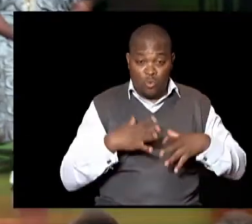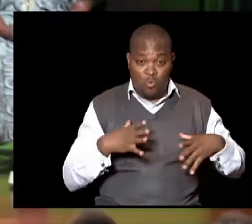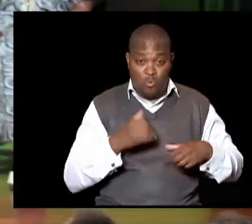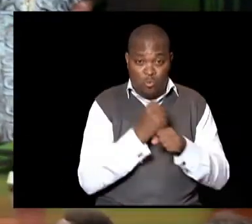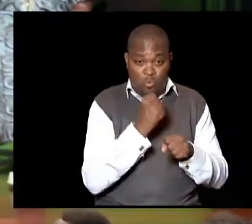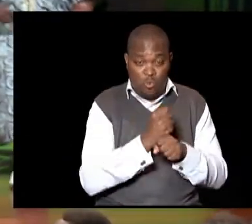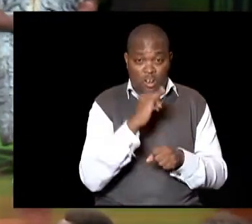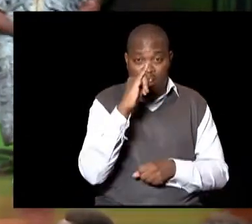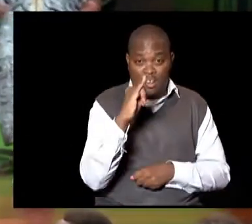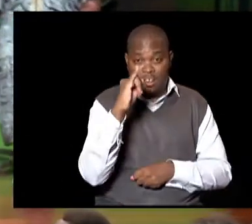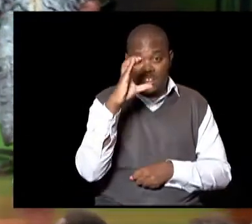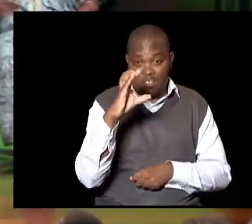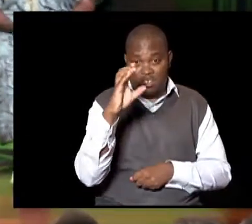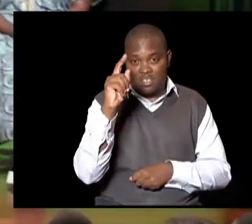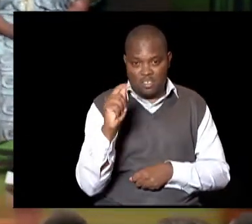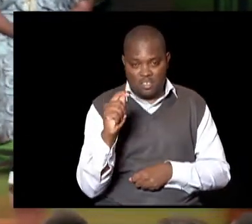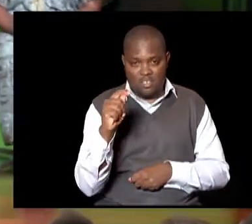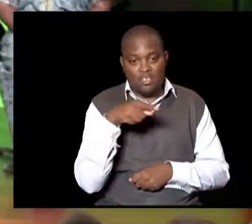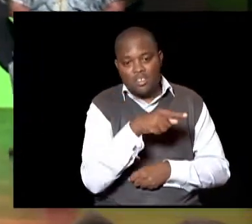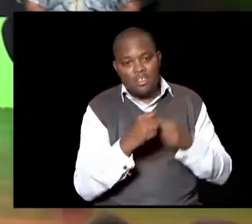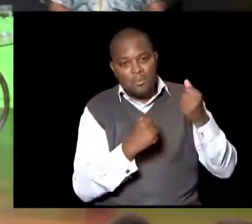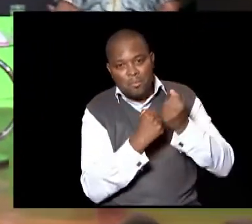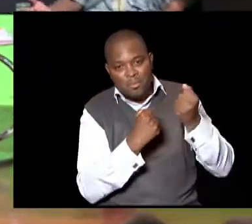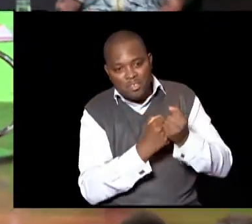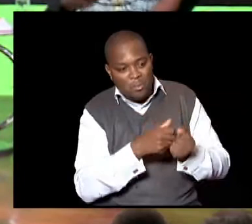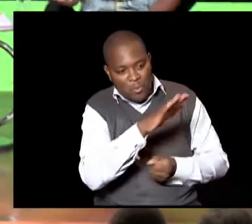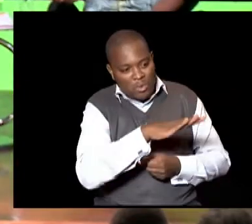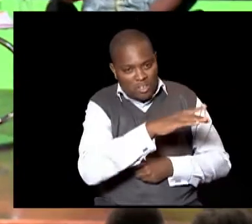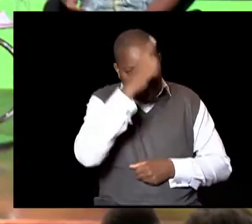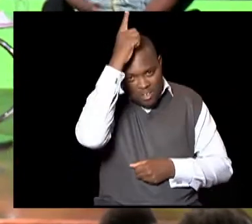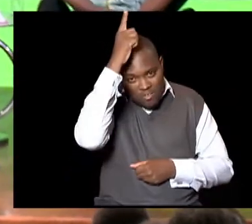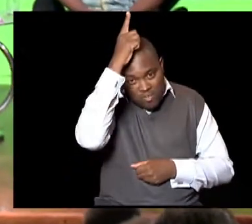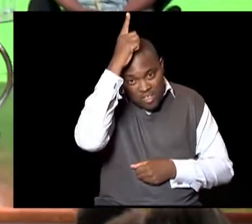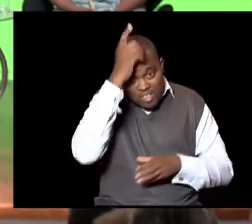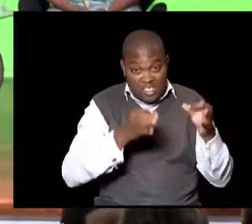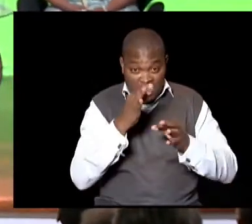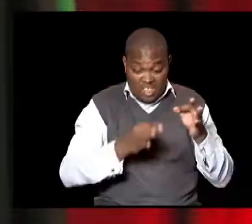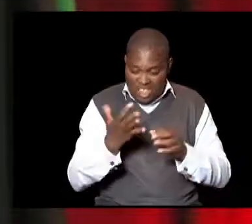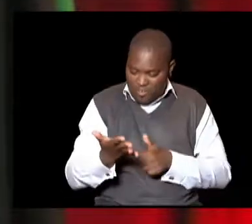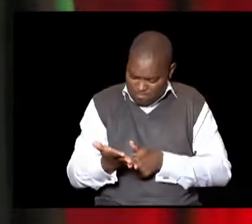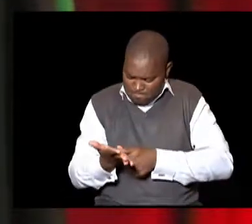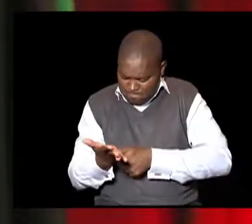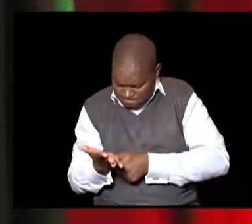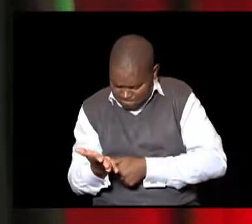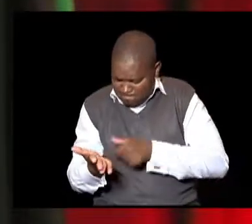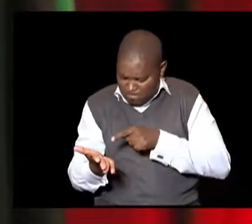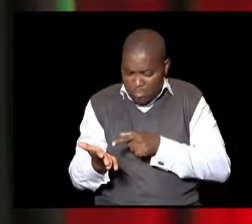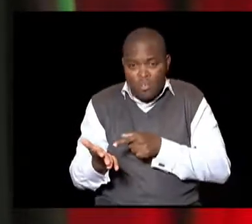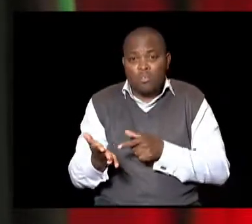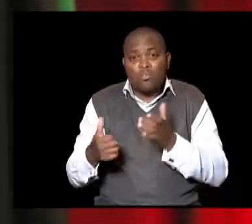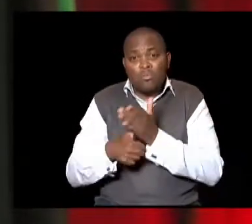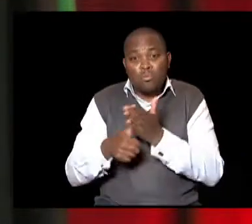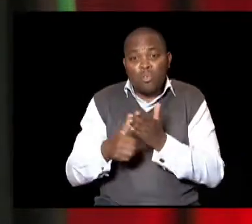Wanaitua Wanakibia Hapa na pale Tunafunza Wawiri Watatu Kutoka kwa Constituency Na wengine Kwa county